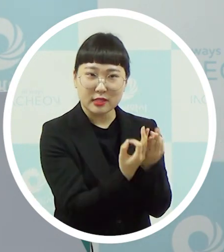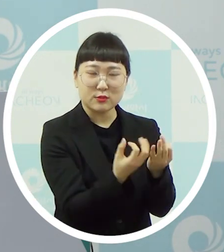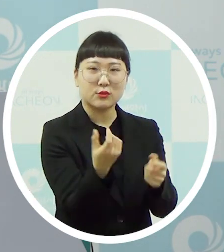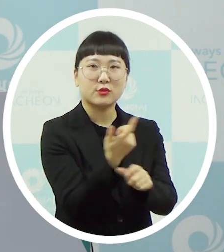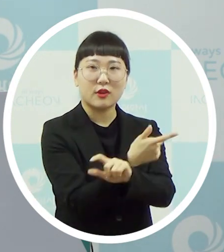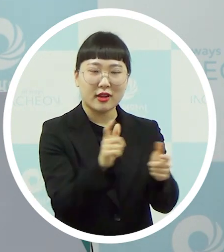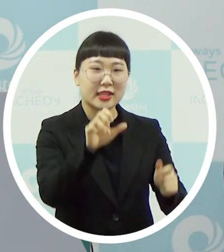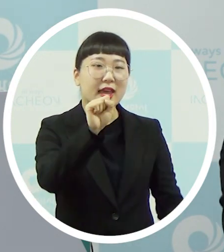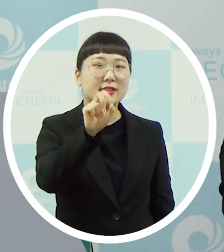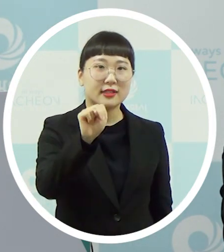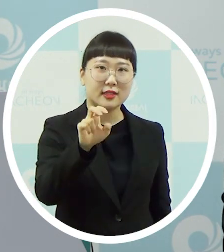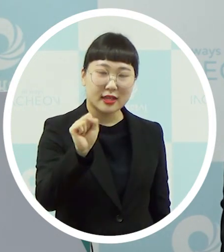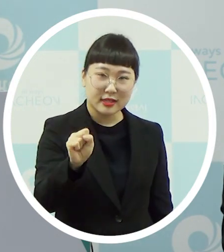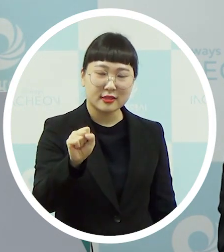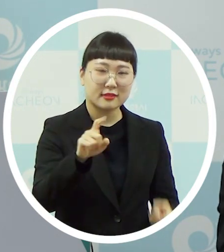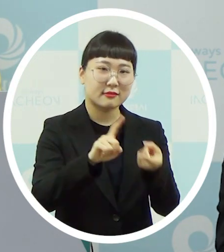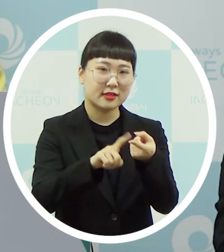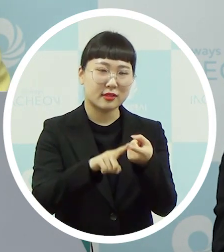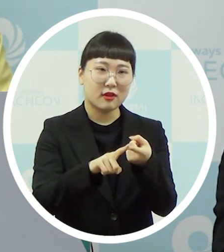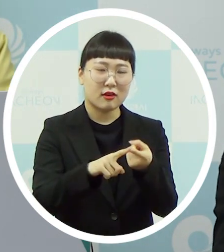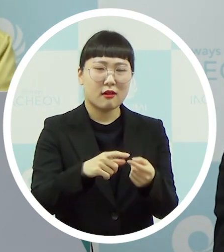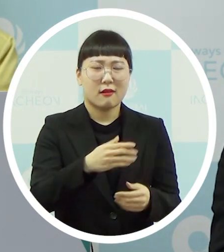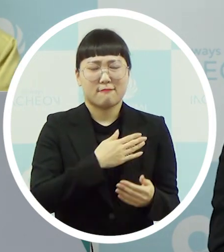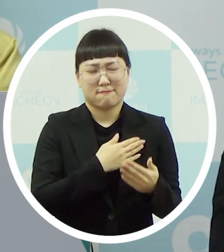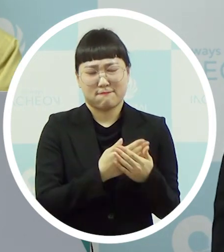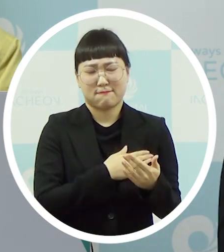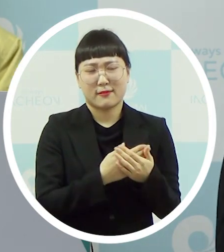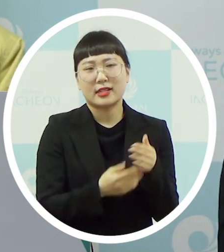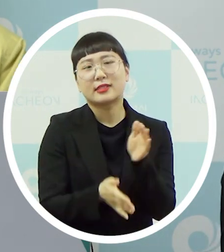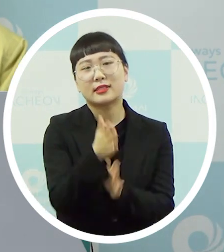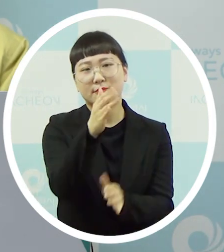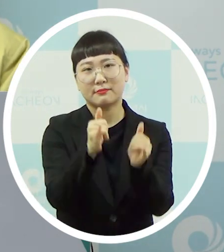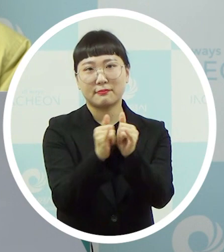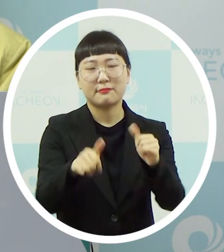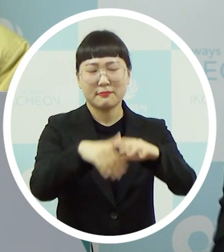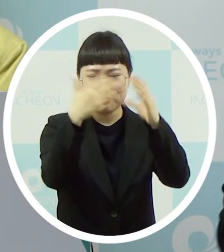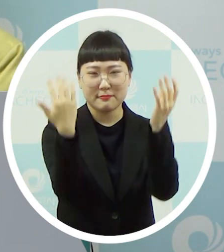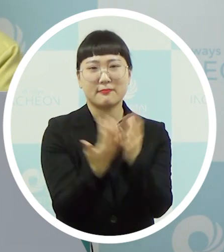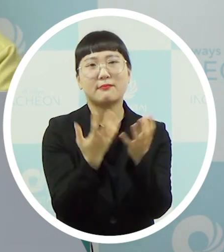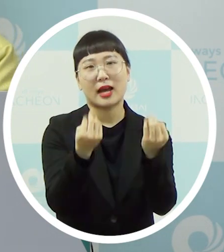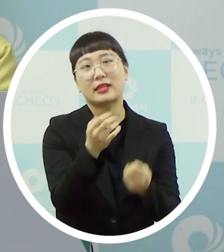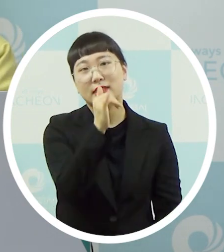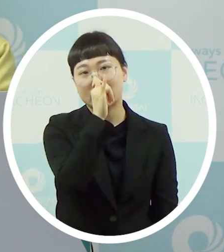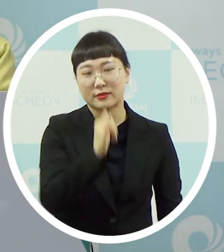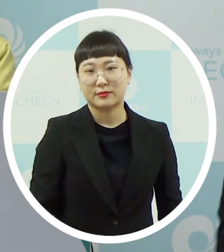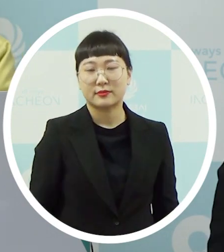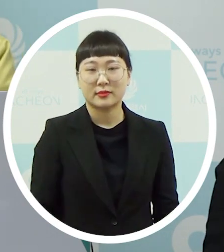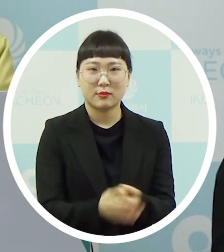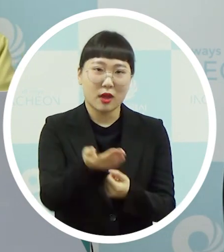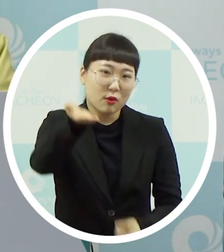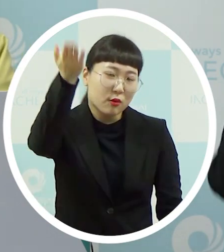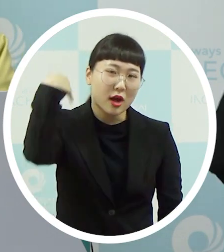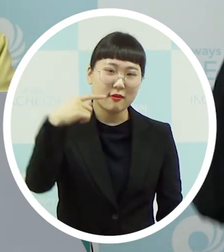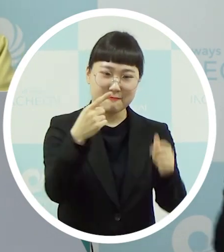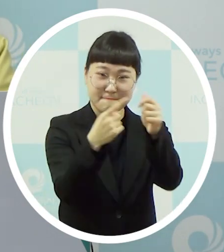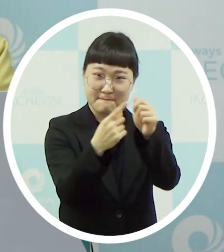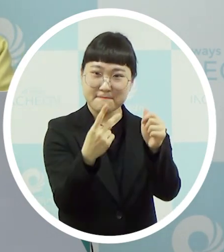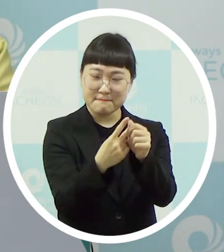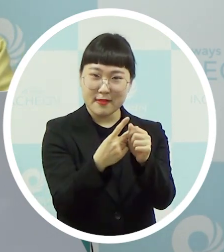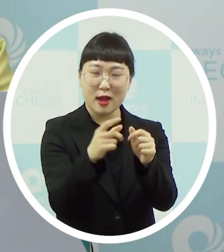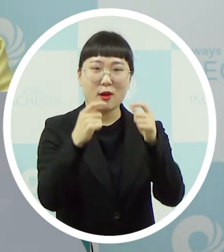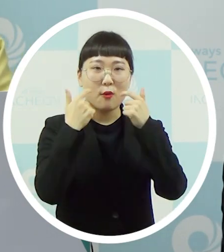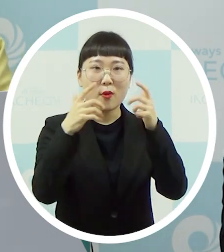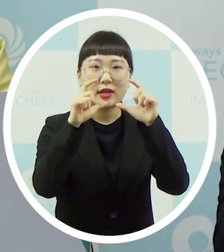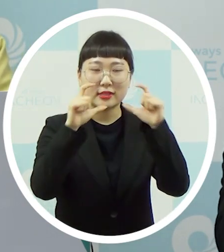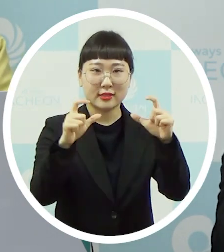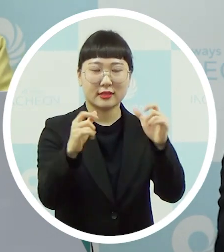이런 데 많은 우려하는 시민들이 많이 있습니다 그러다 보니까 과거 한두 건 발생했을 때 그런